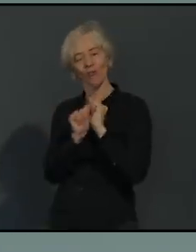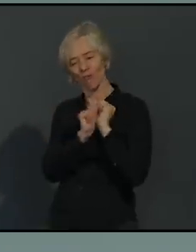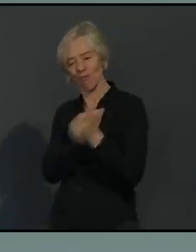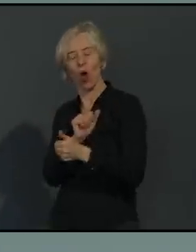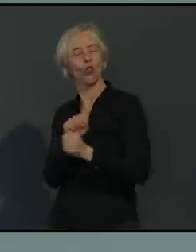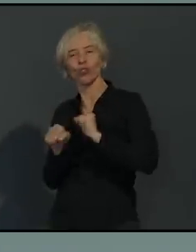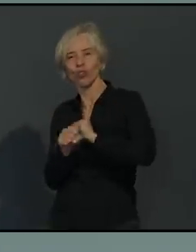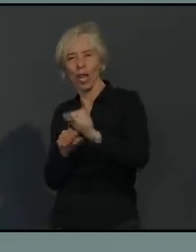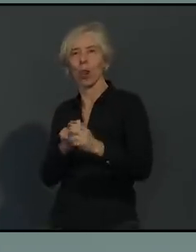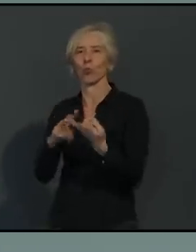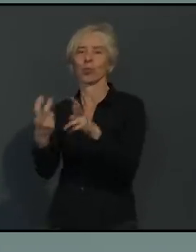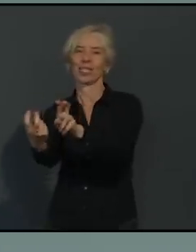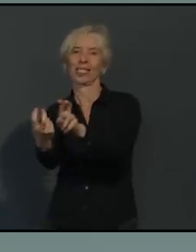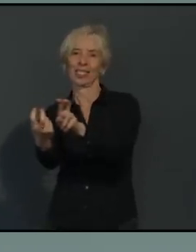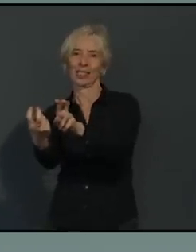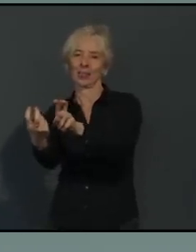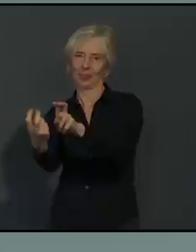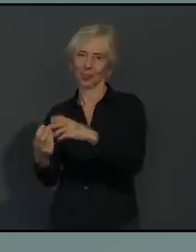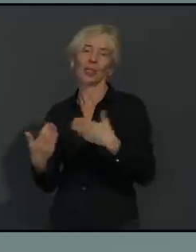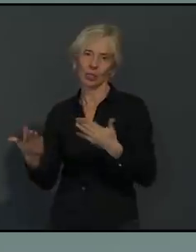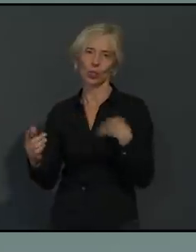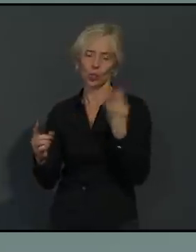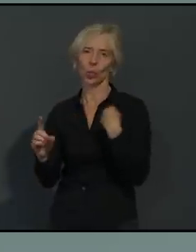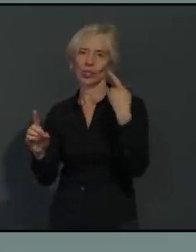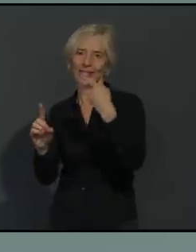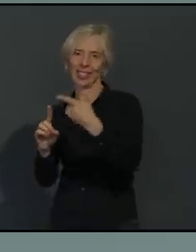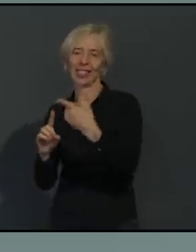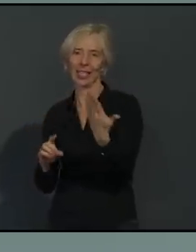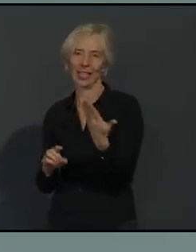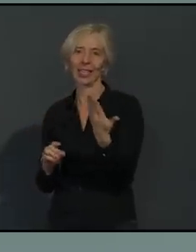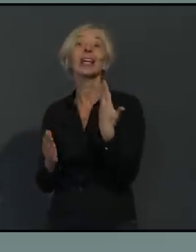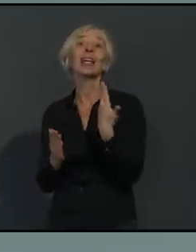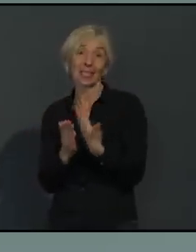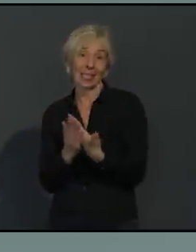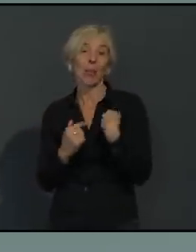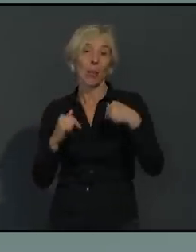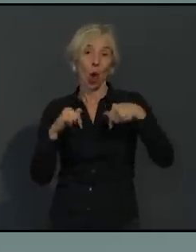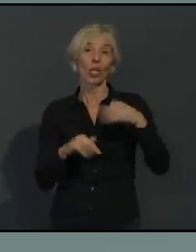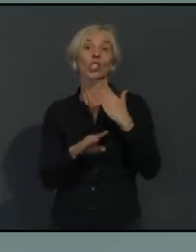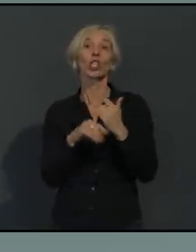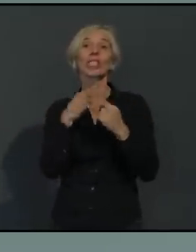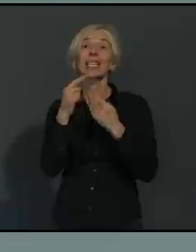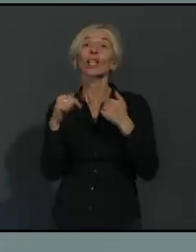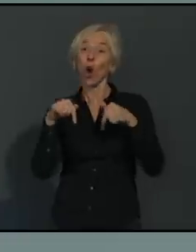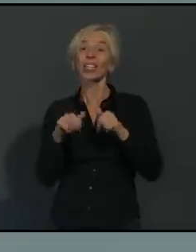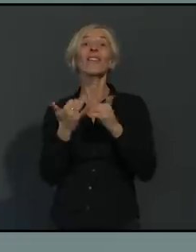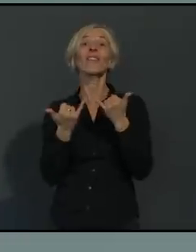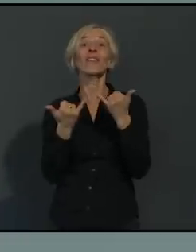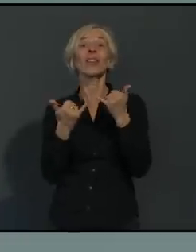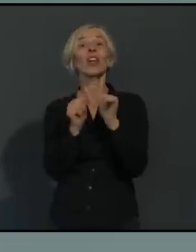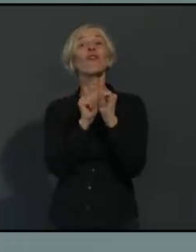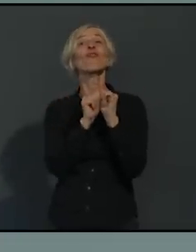machen. Aber es kommt dann halt noch oben was drauf. Aber deswegen hatte ich am Anfang auch formuliert, dass das jetzt heute eine Vorab-Info ist, dass sich nochmal